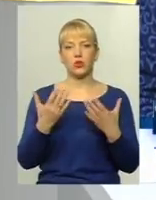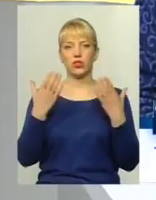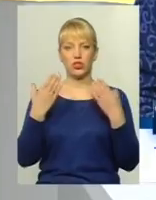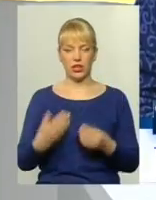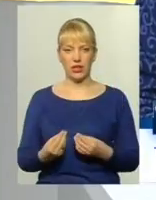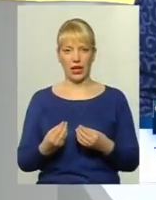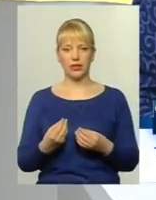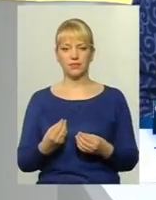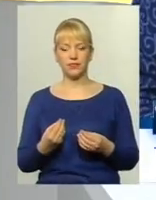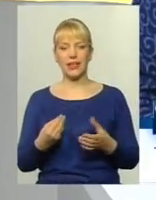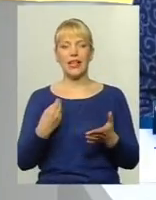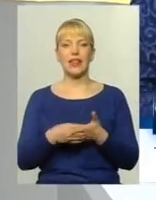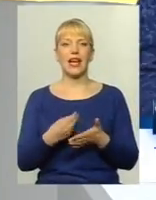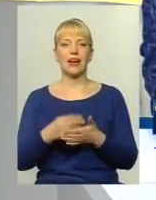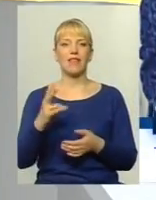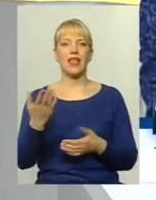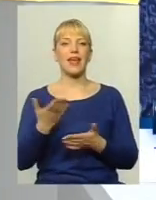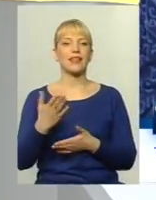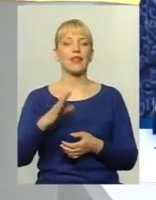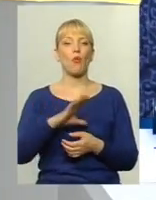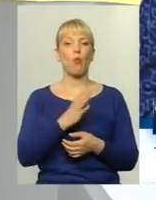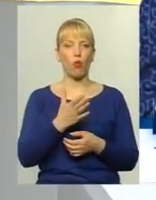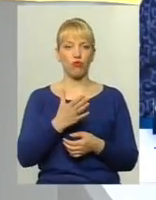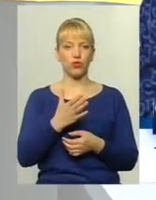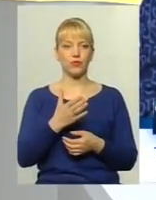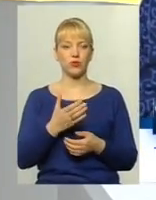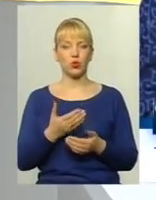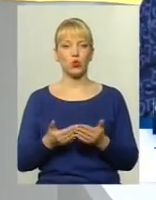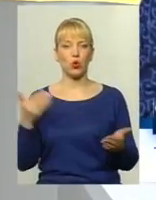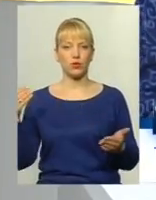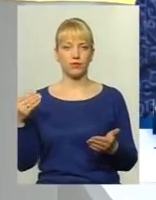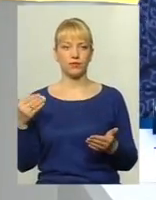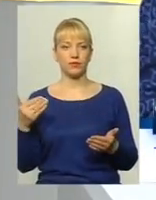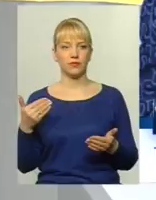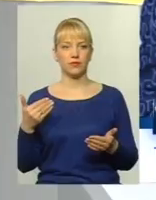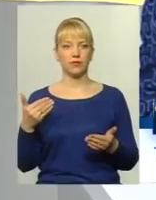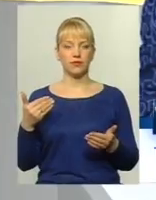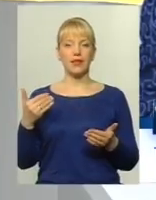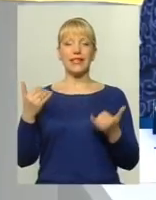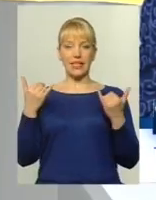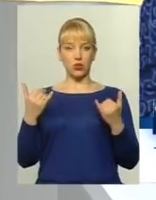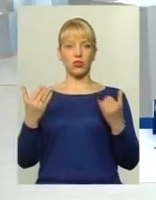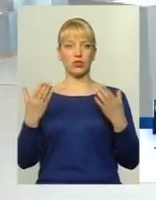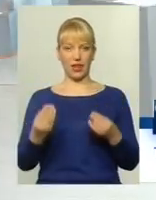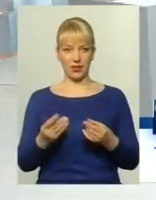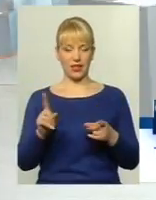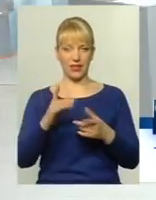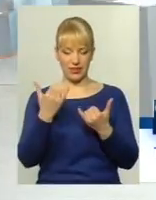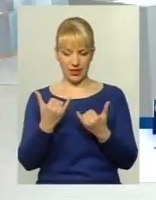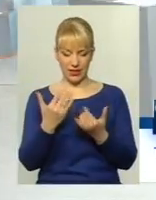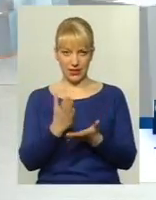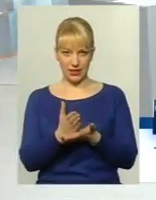тариф, який був, скажімо, до Власне, на сьогоднішній день чинний тариф